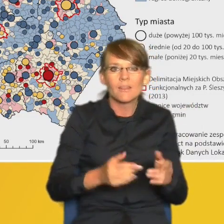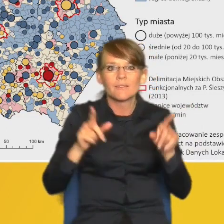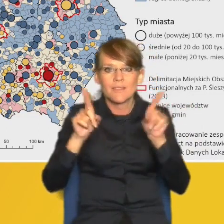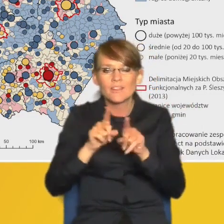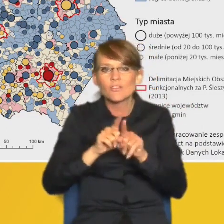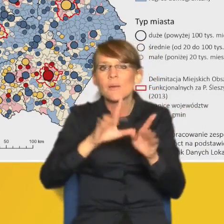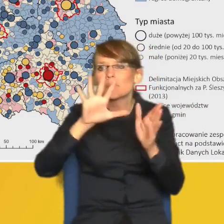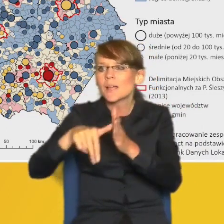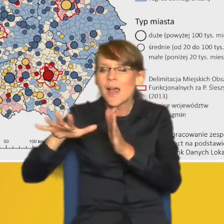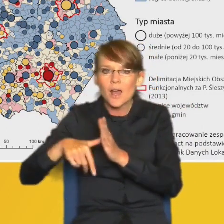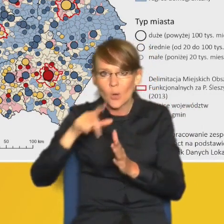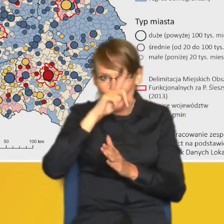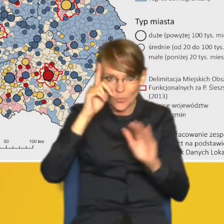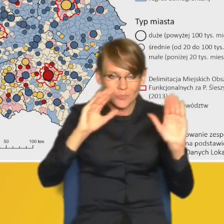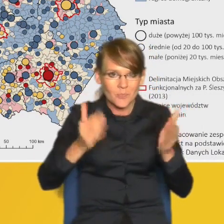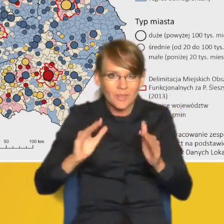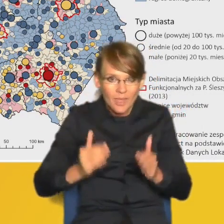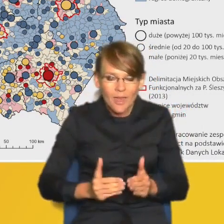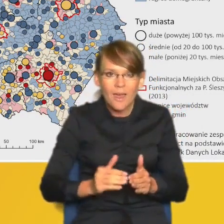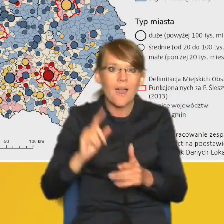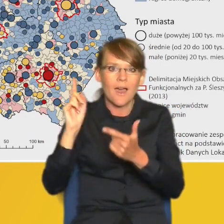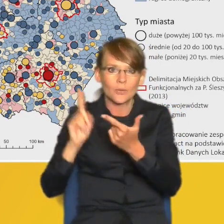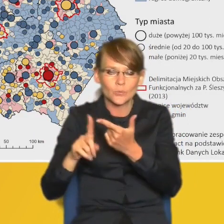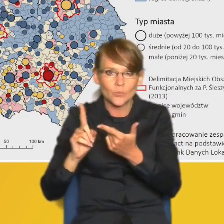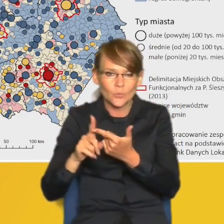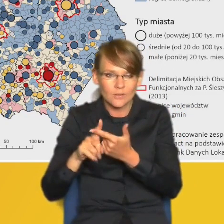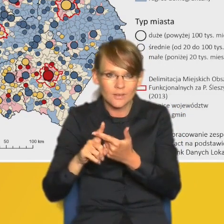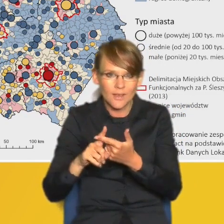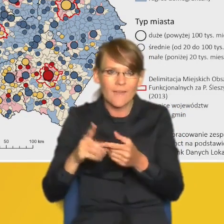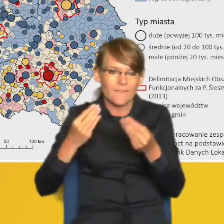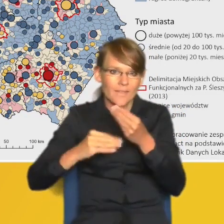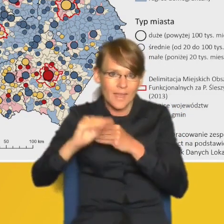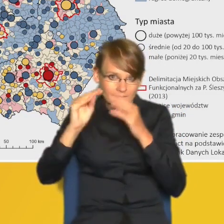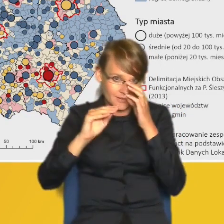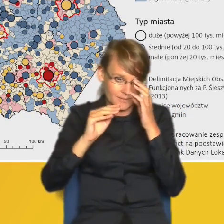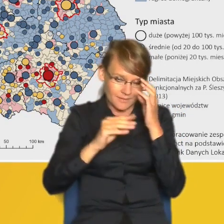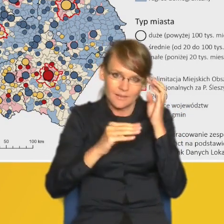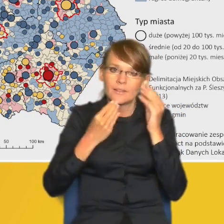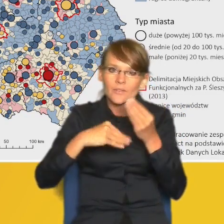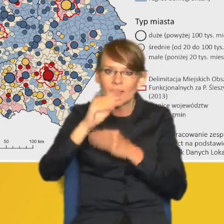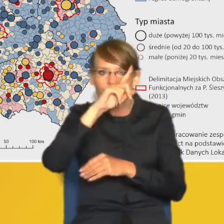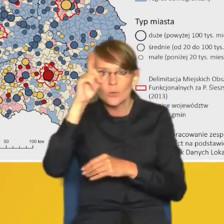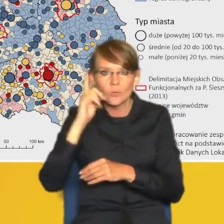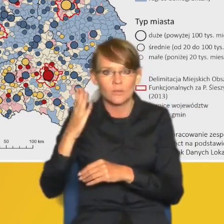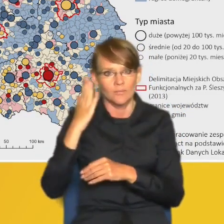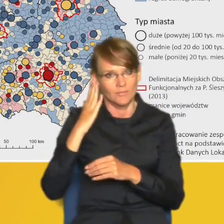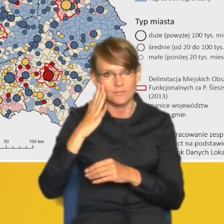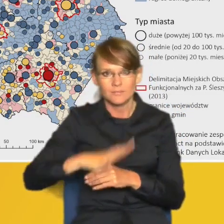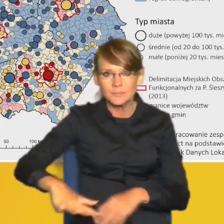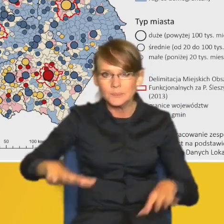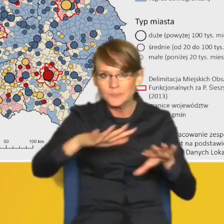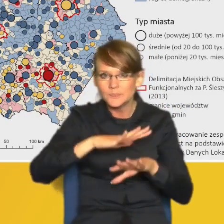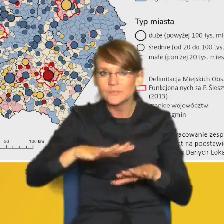miastach i z drugiej strony obraz przyrostu zaludnienia w przestrzeni kraju i w miastach, bardzo